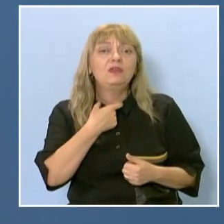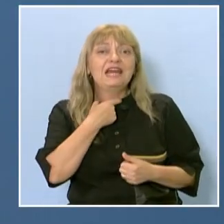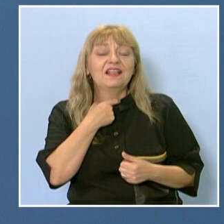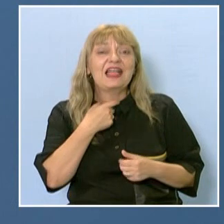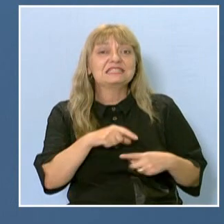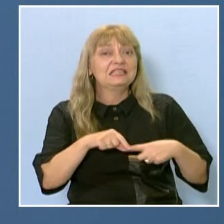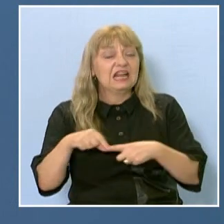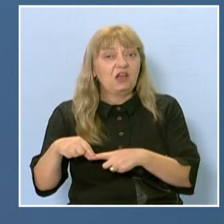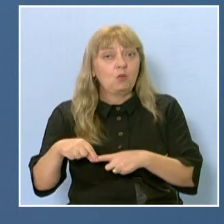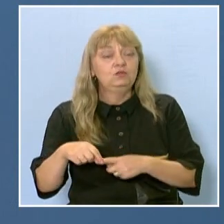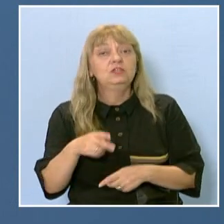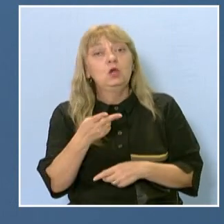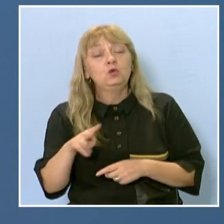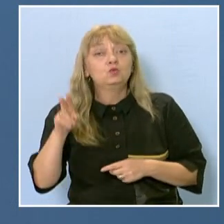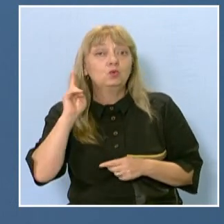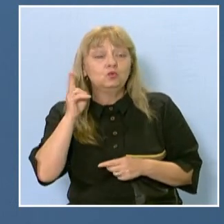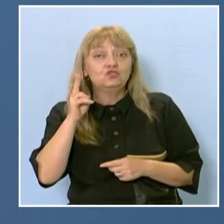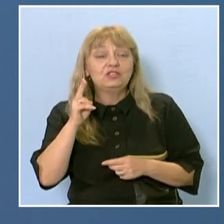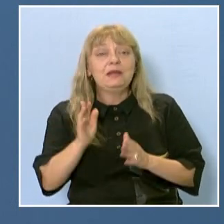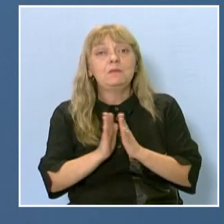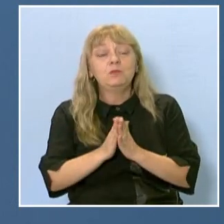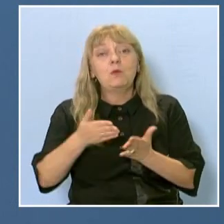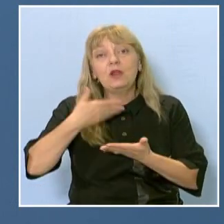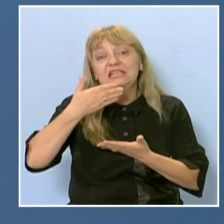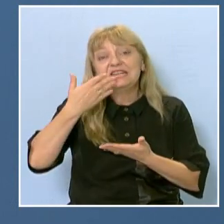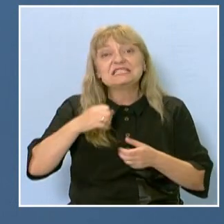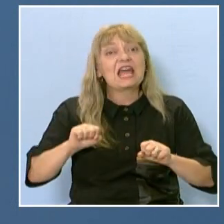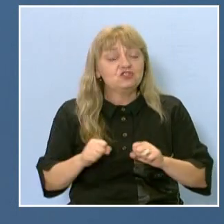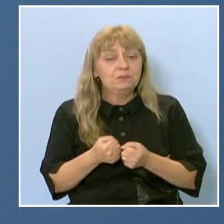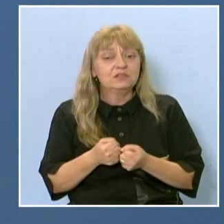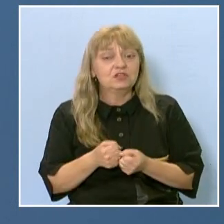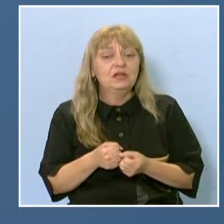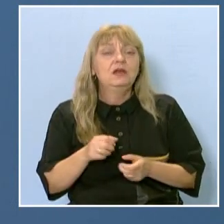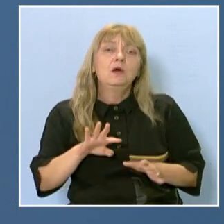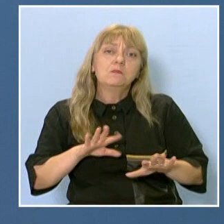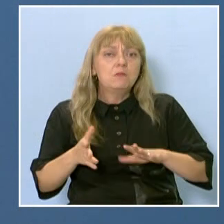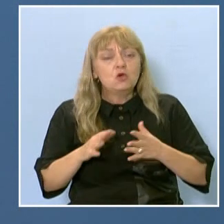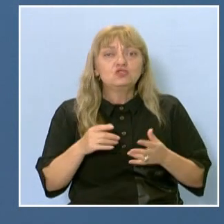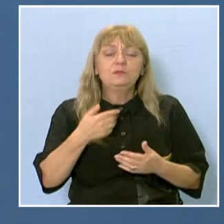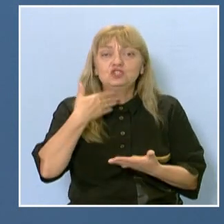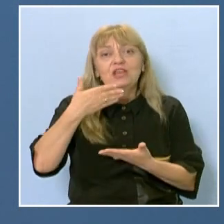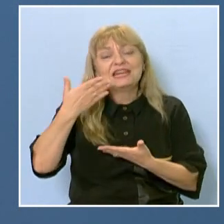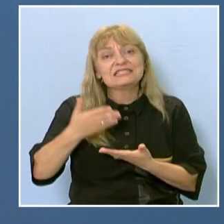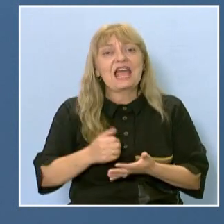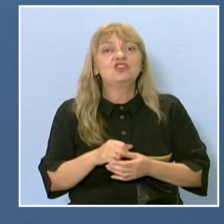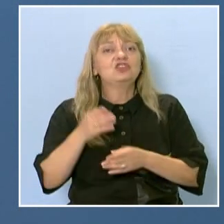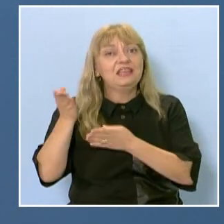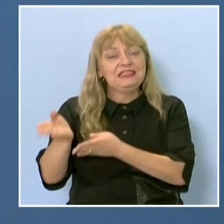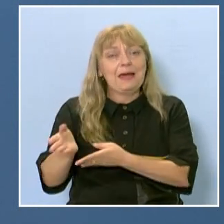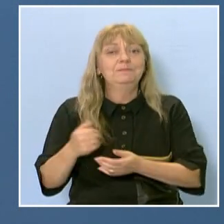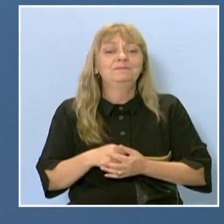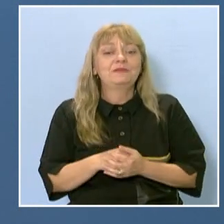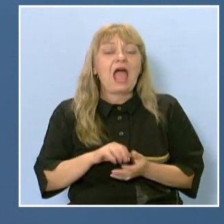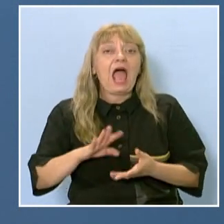учители ме помолиха да разкажа набързо. Така че това се случи, за подкаста, не знаю. Но сигурно ще разкажа и там, ако се